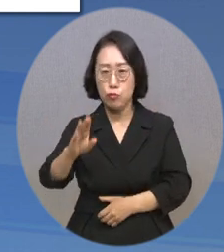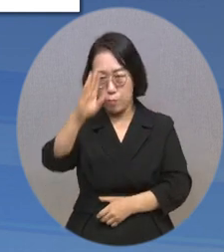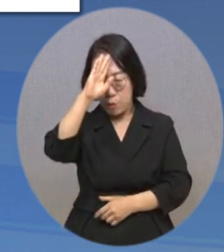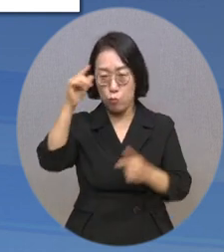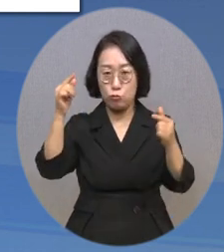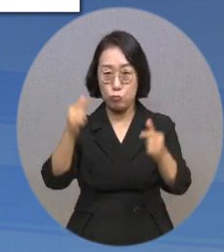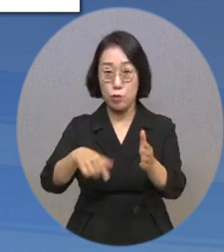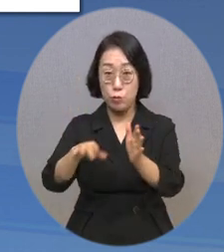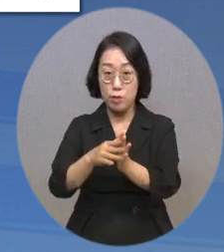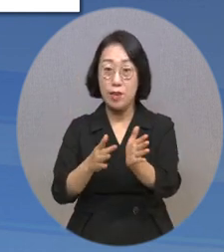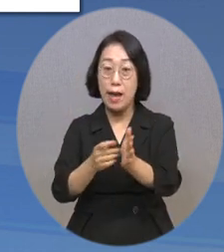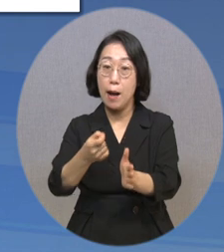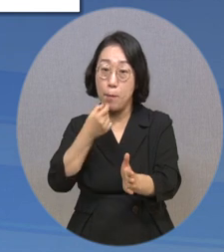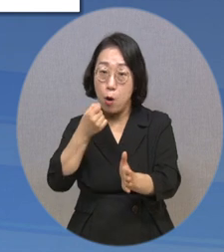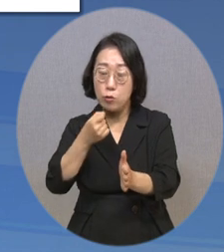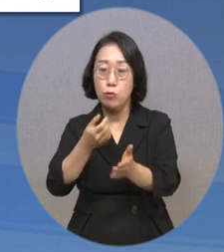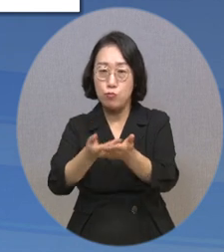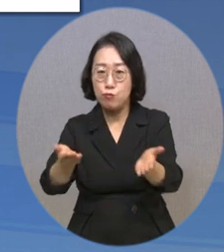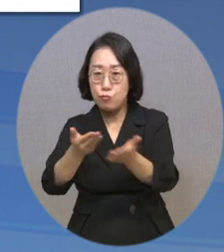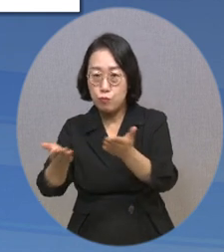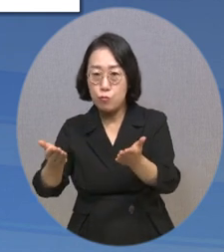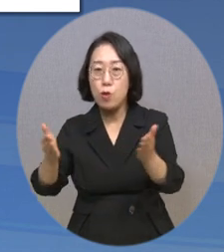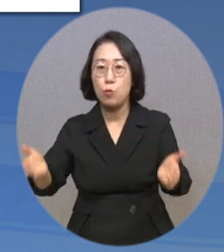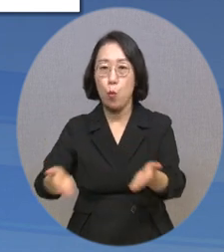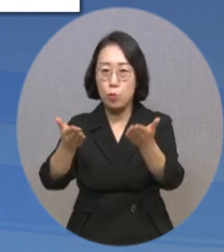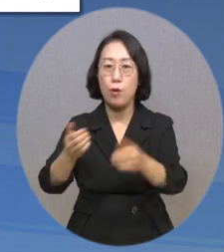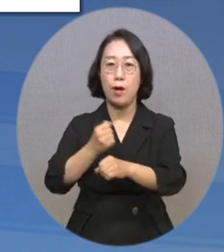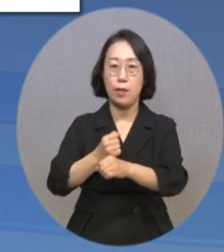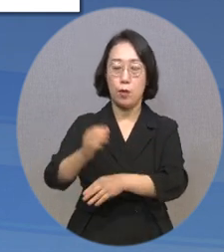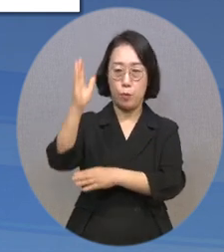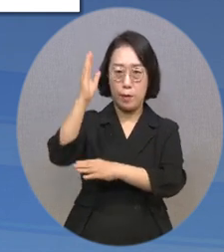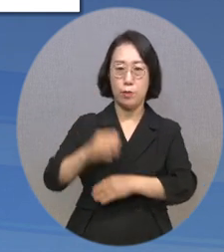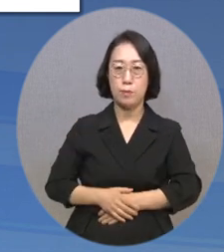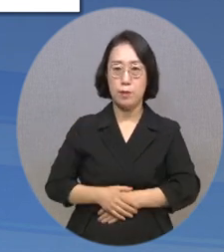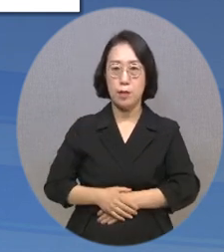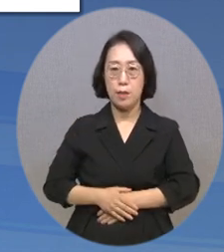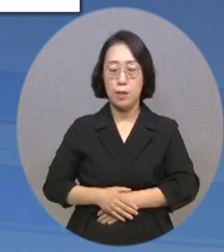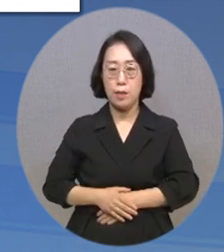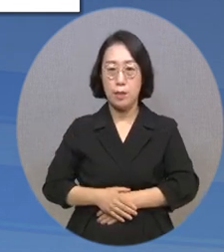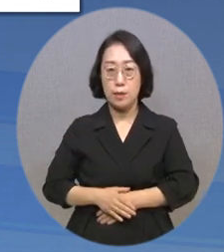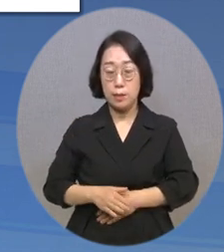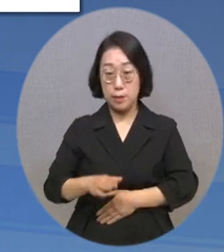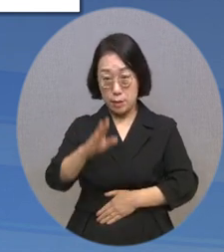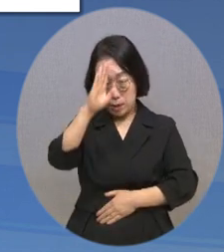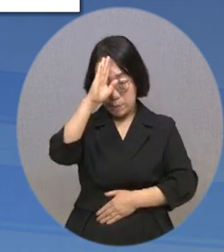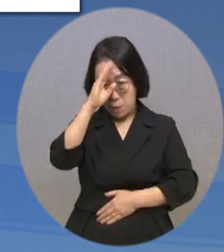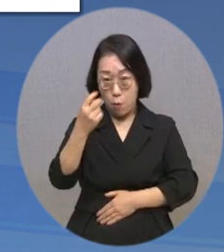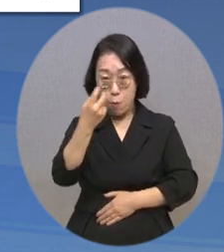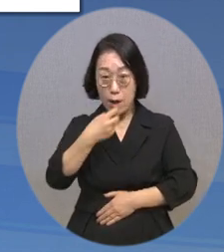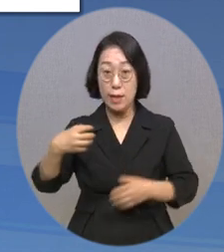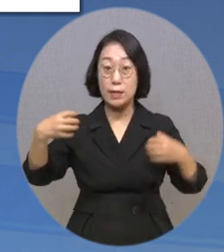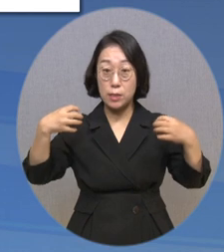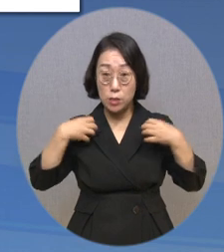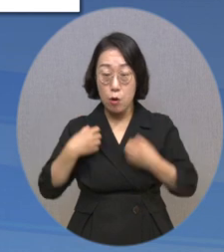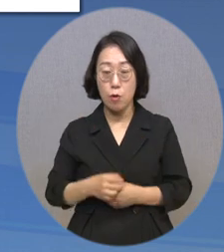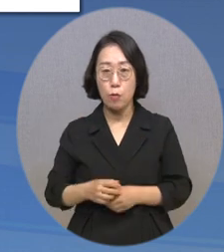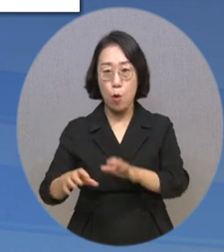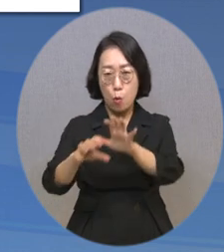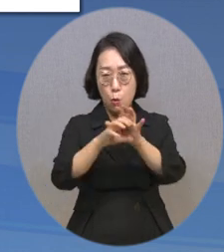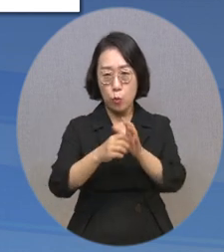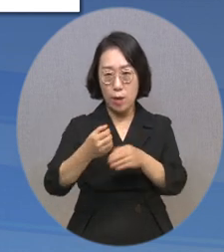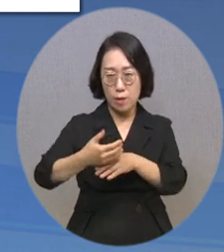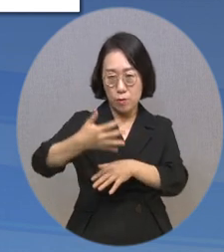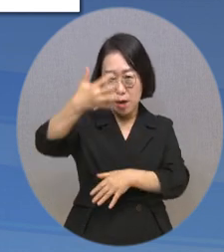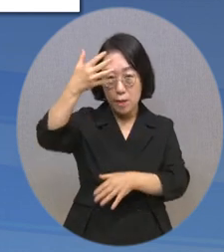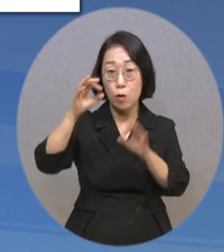먹는 치료제 처방 등을 독려하겠다고 밝혔습니다. 한편 질병관리청은 그동안 축적한 코로나19 데이터를 연계해